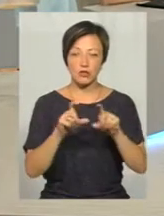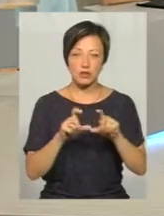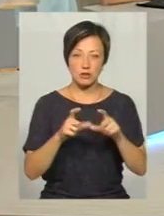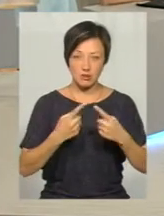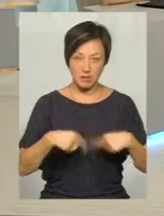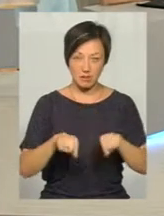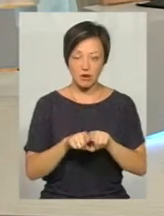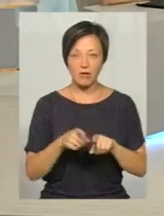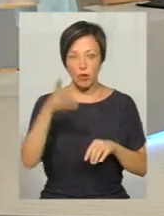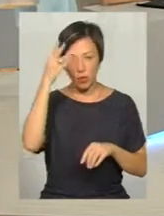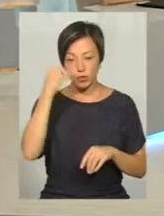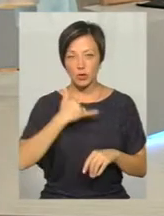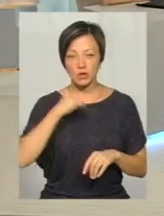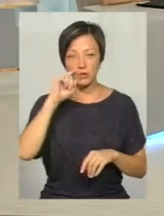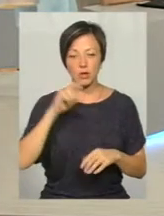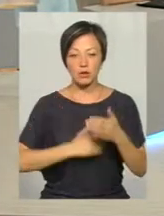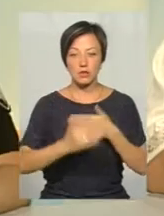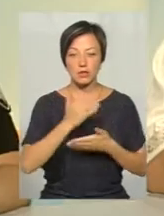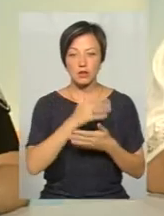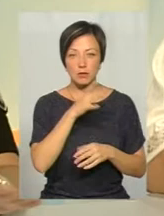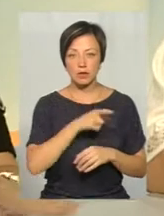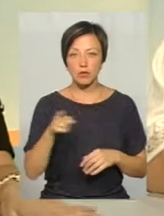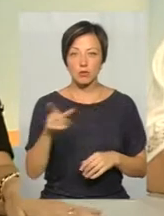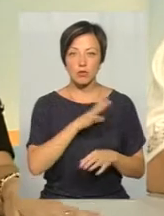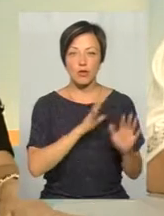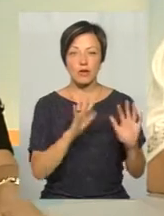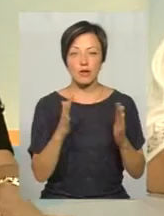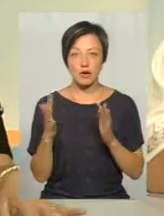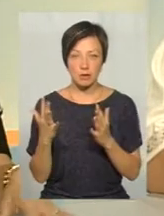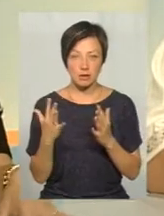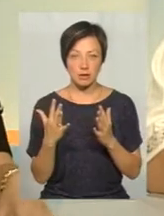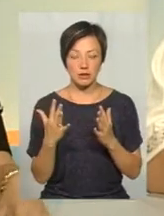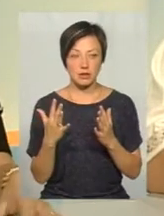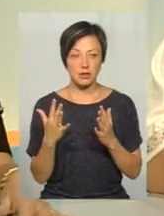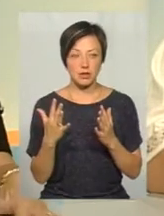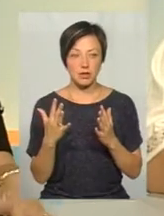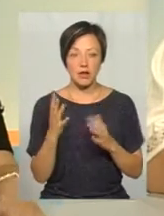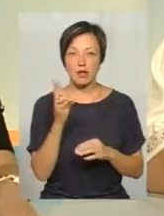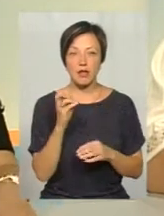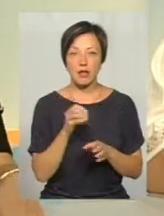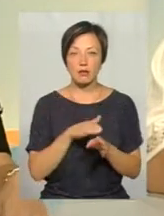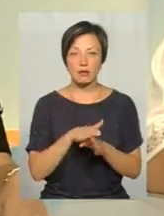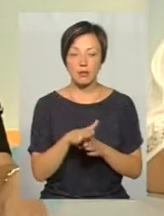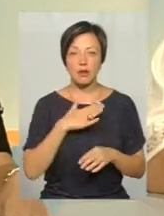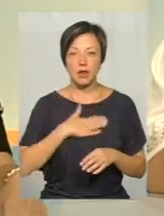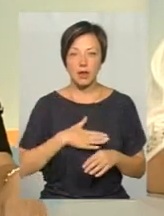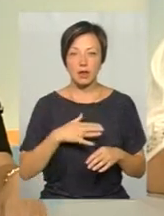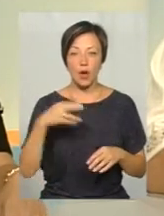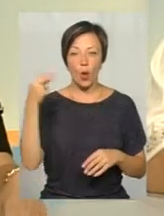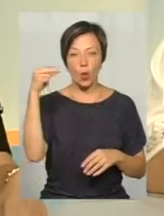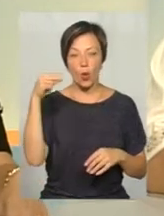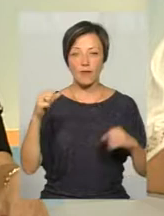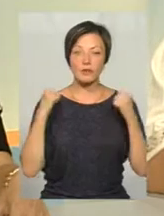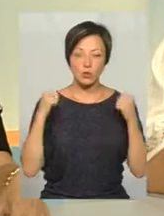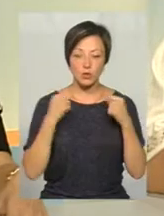враховуючи те, що в нас в Україні останнім часом були випадки не зовсім приємні на уроках фізкультури, ще